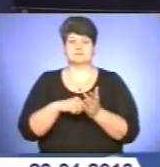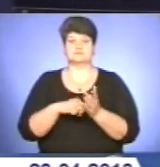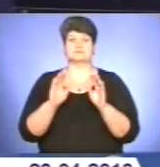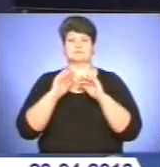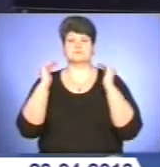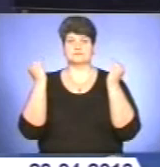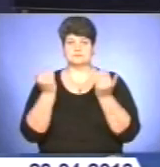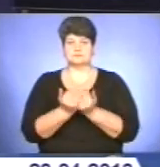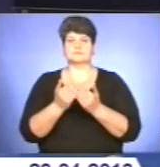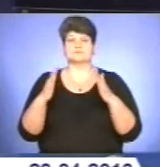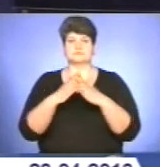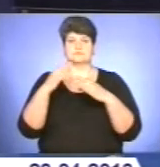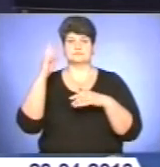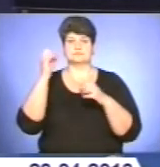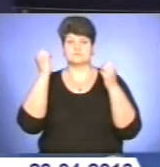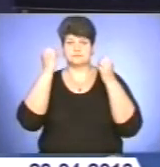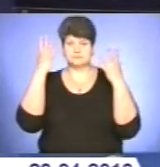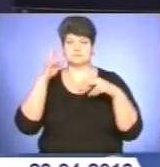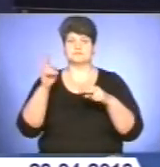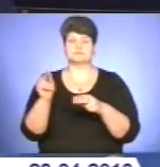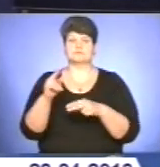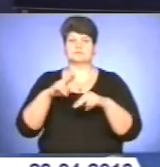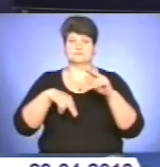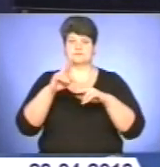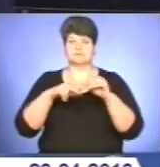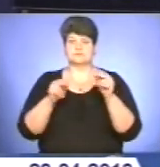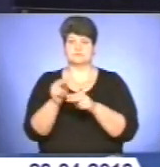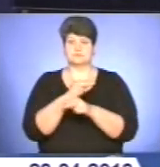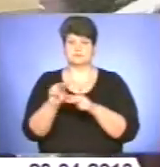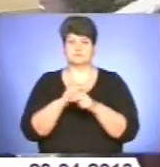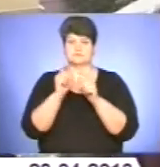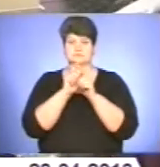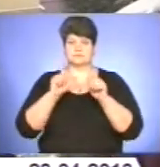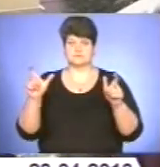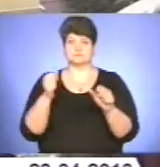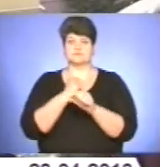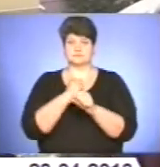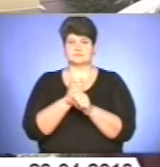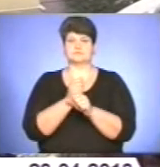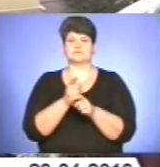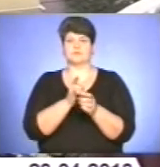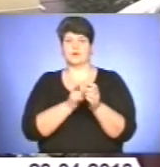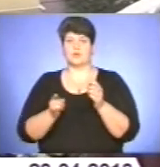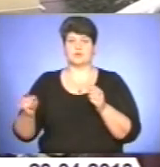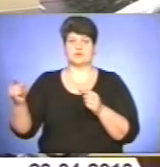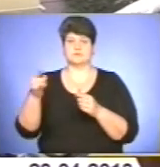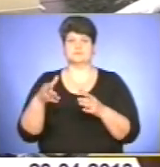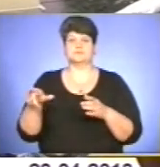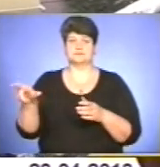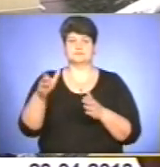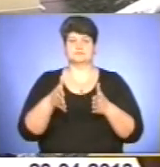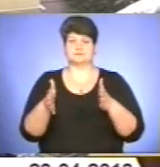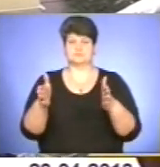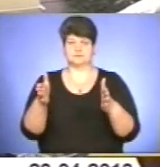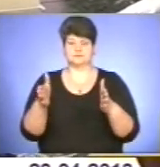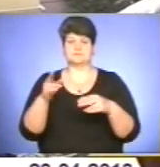будину культури, добудувати школу та відремонтувати об'їзну дорогу. Зробити реконструкцію місцевого стадіону,